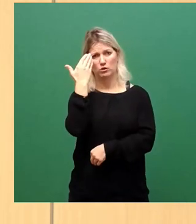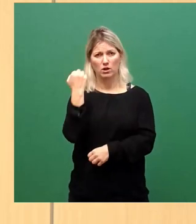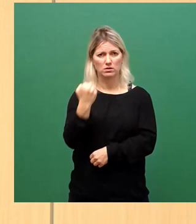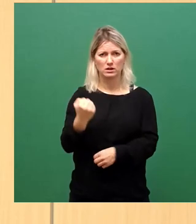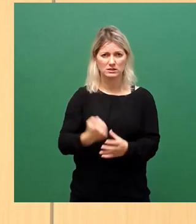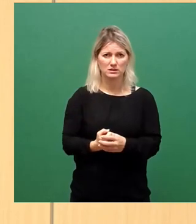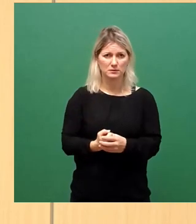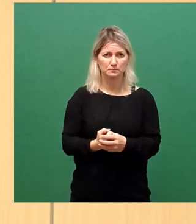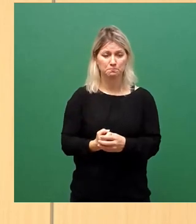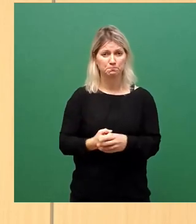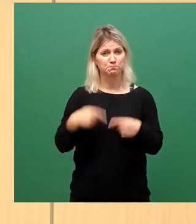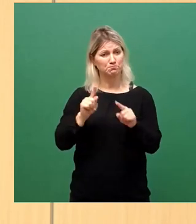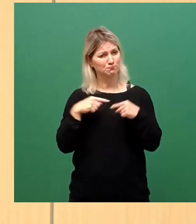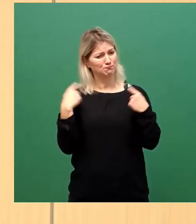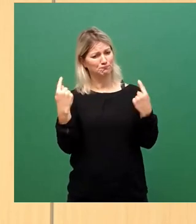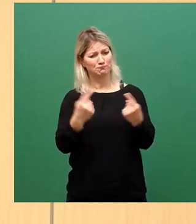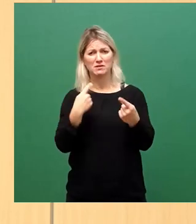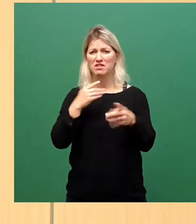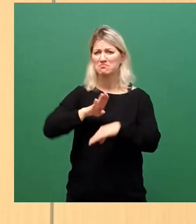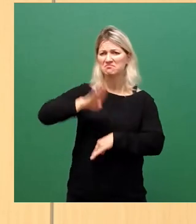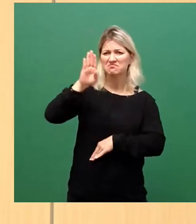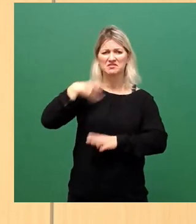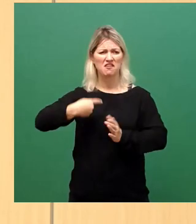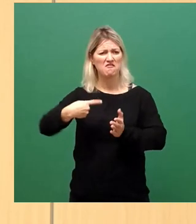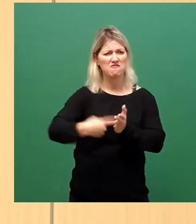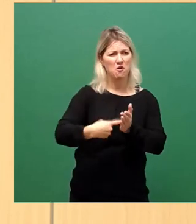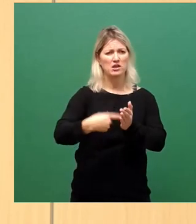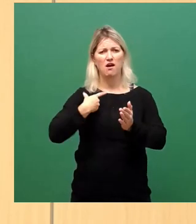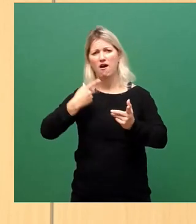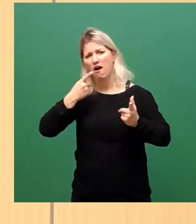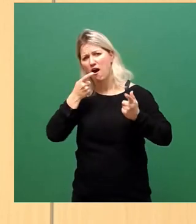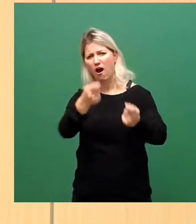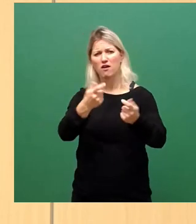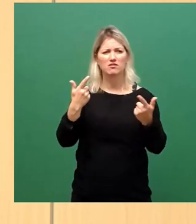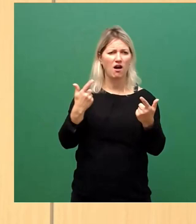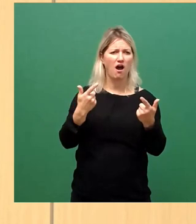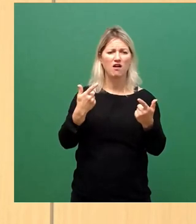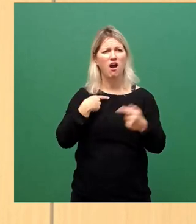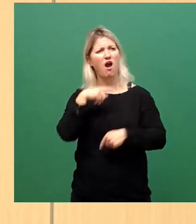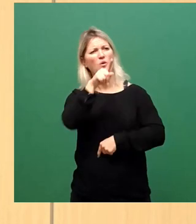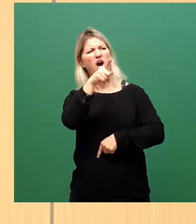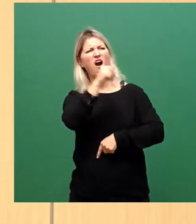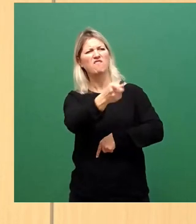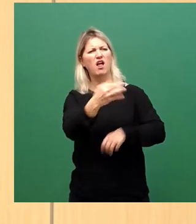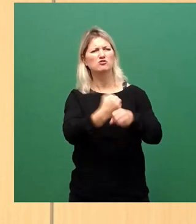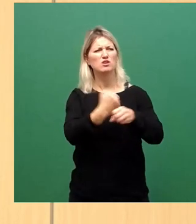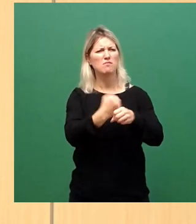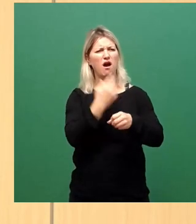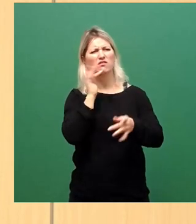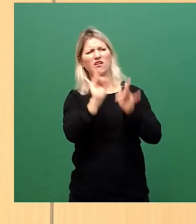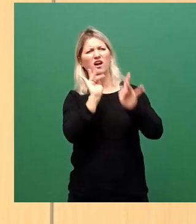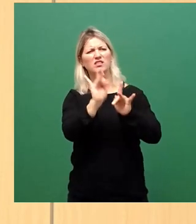im Rat zu Wort melden, Forderungen stellen, Anträge schreiben, auch Führungsversagen kritisieren, heißt es jetzt, das sei nur